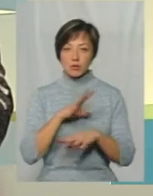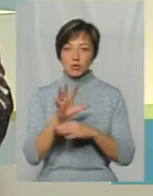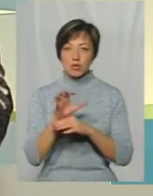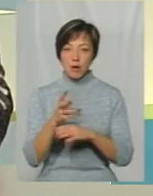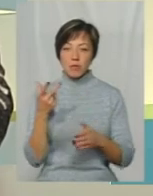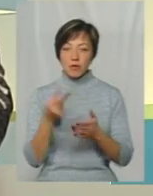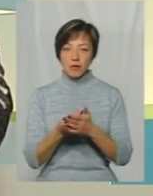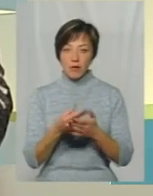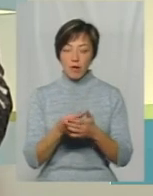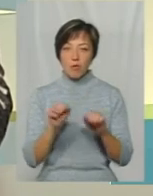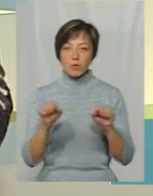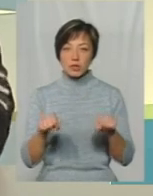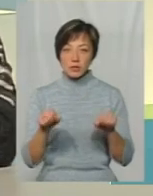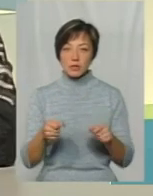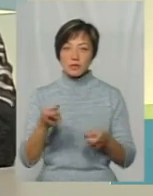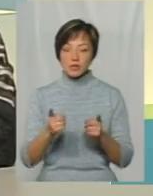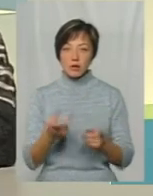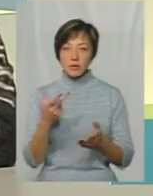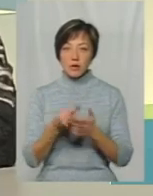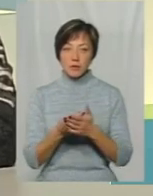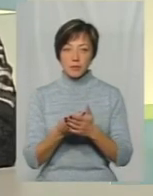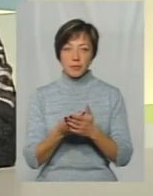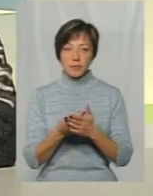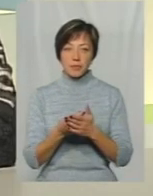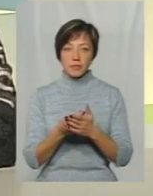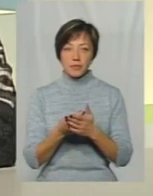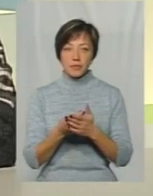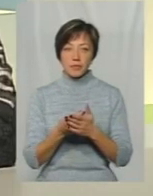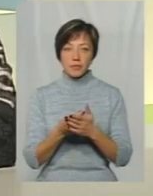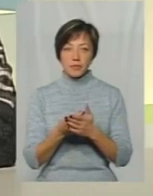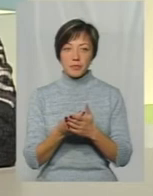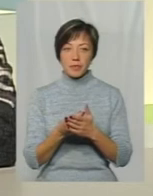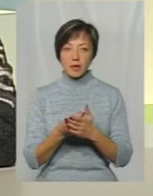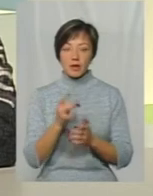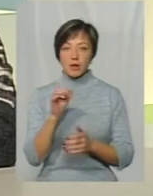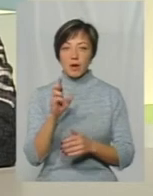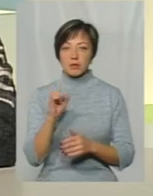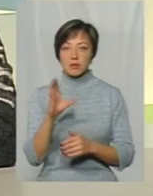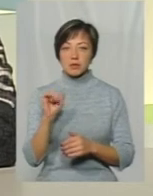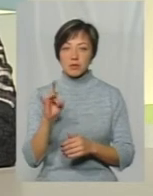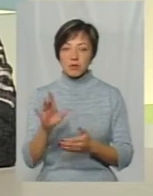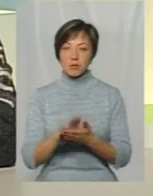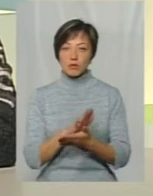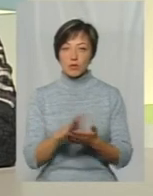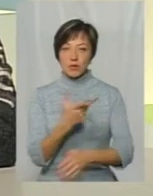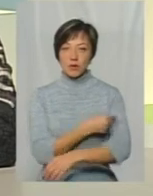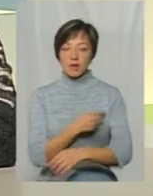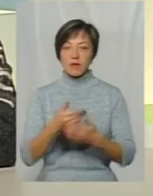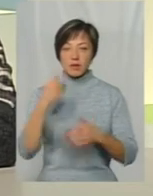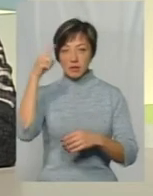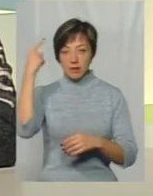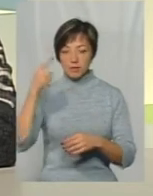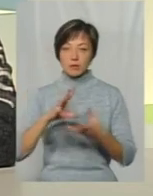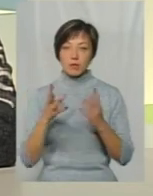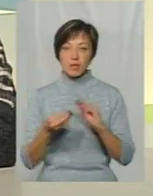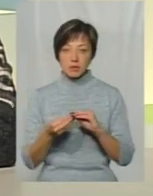прививаємо, можливості Звичайно, прививаємо не біоканом, а прививаємо рабістаром нашої української безкоштовної вакциної відсказу Тому, в